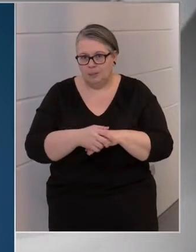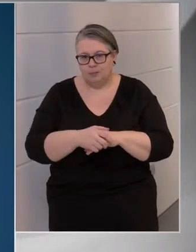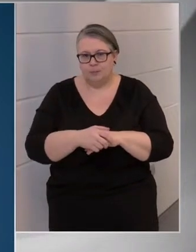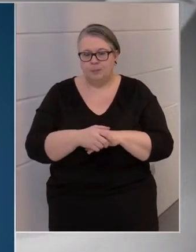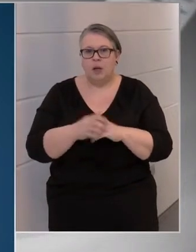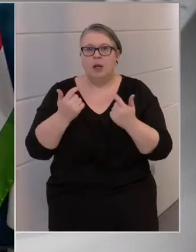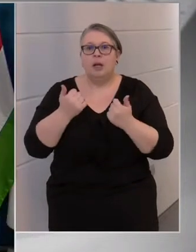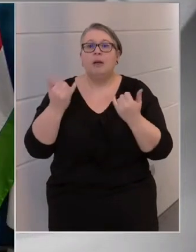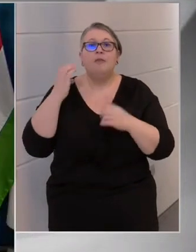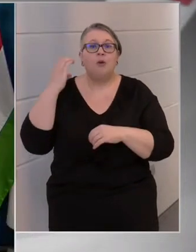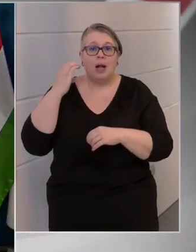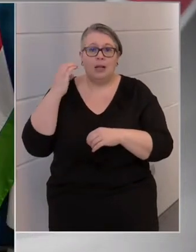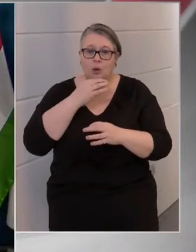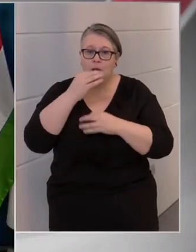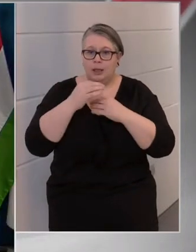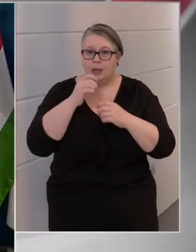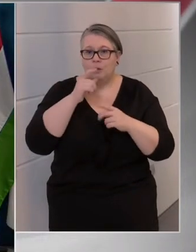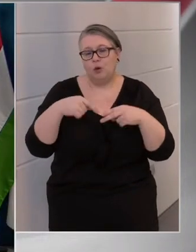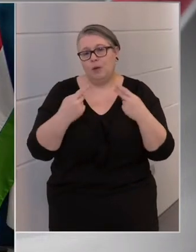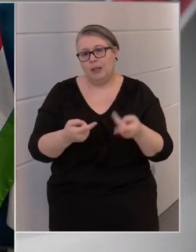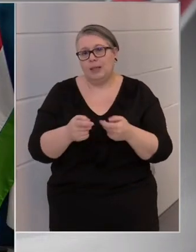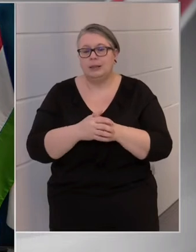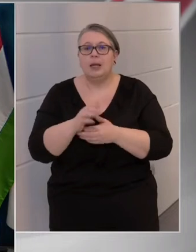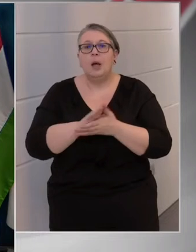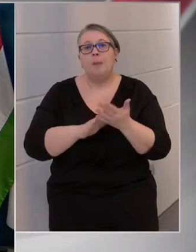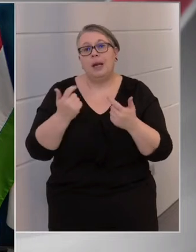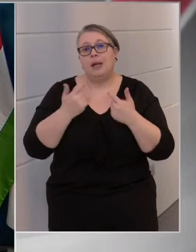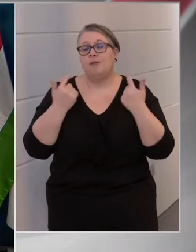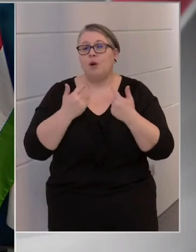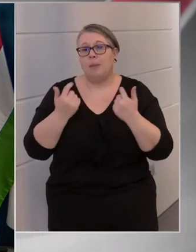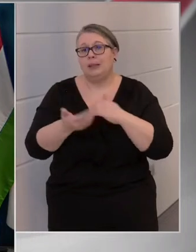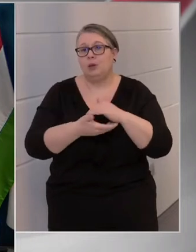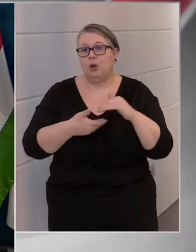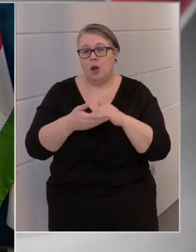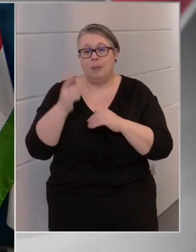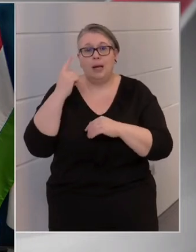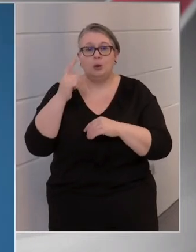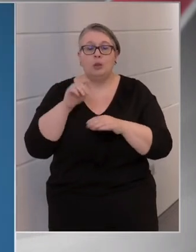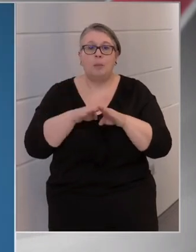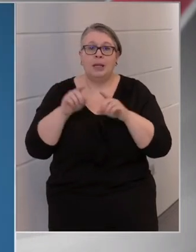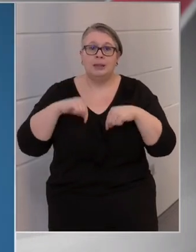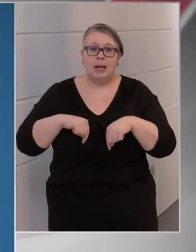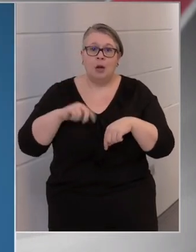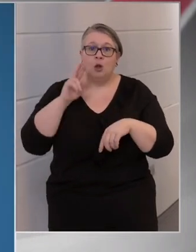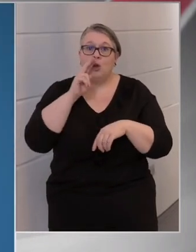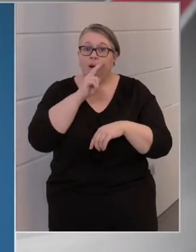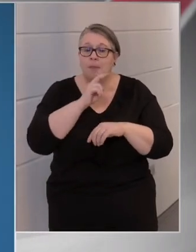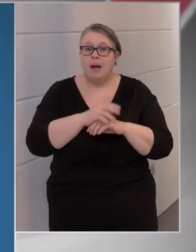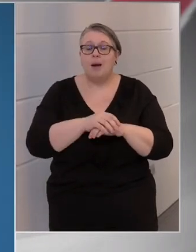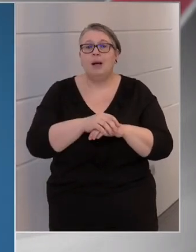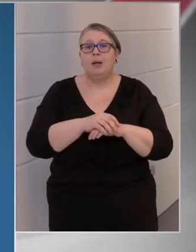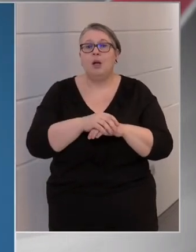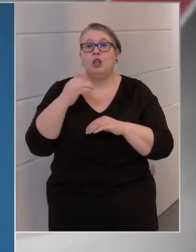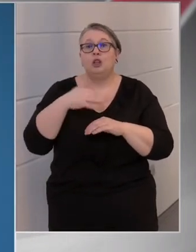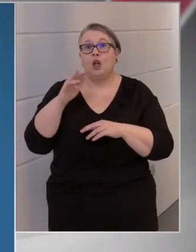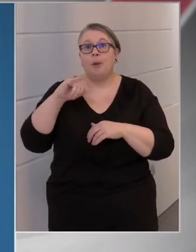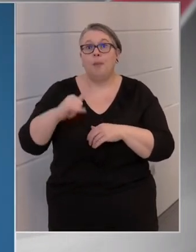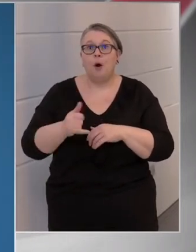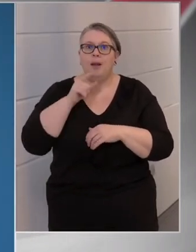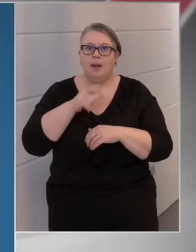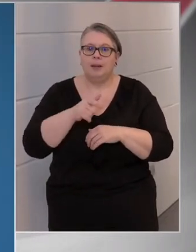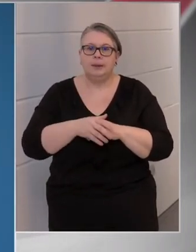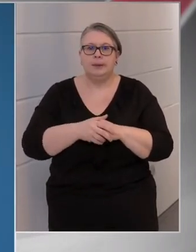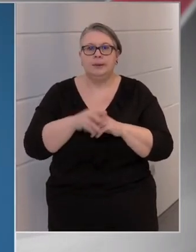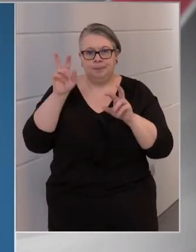Az infórádió kérdései következnek. Milyen információk alapján tudta a miniszterelnök novemberben, hogy nagy baj lesz,